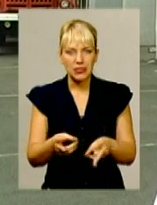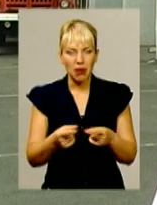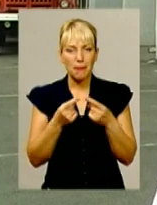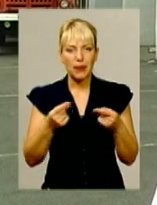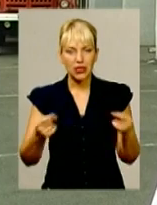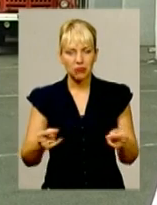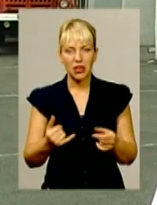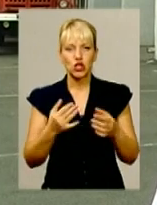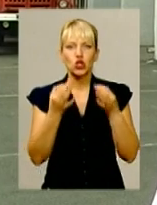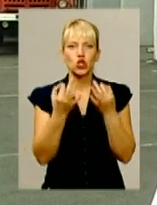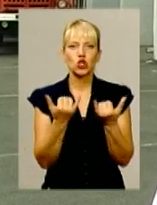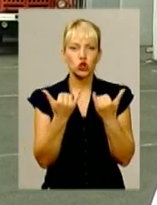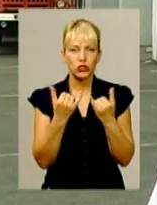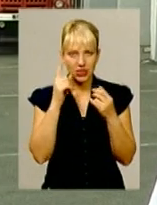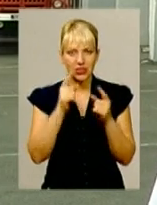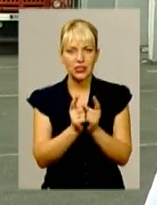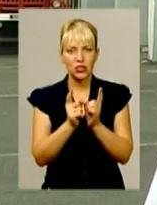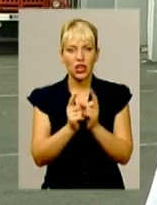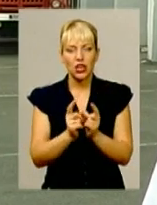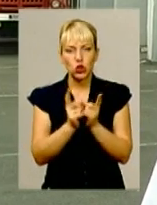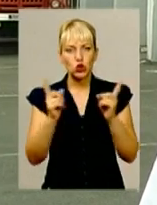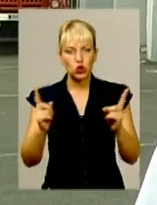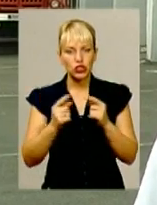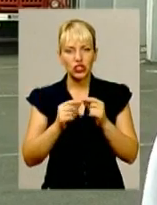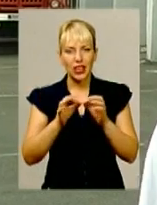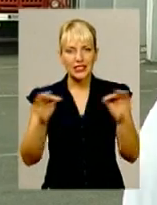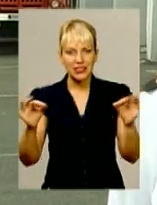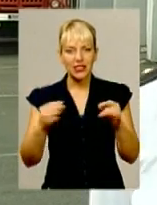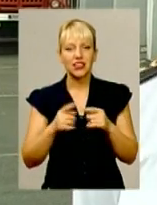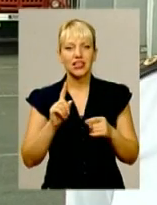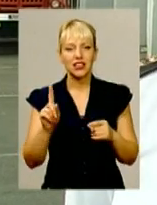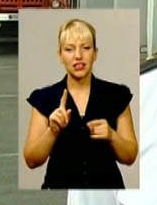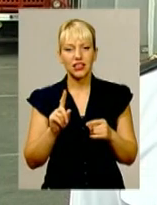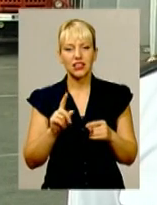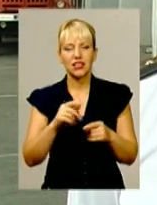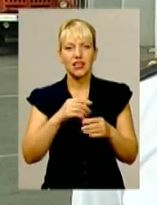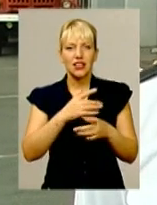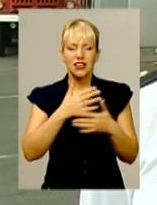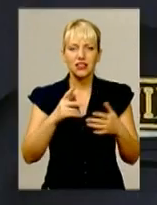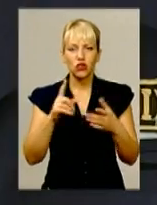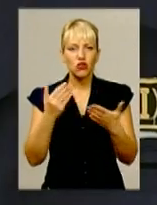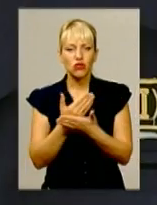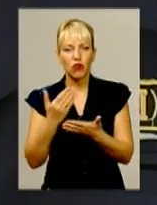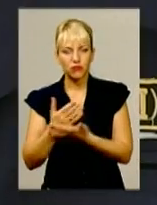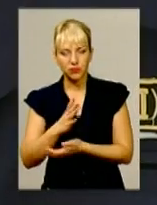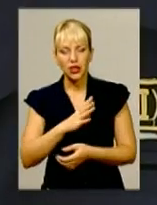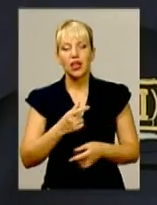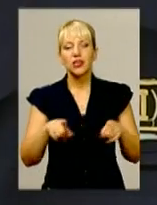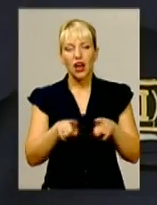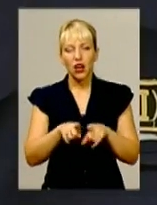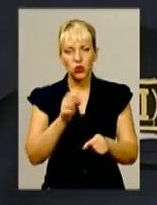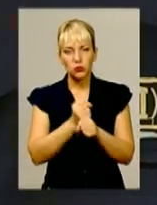на розтяжках, також саморобних вибухових пристроїв, з якими раніше в області не зустрічались. Довелося